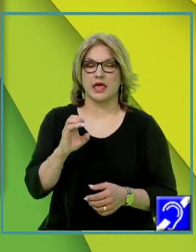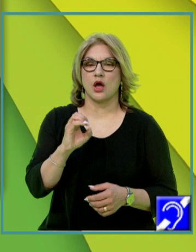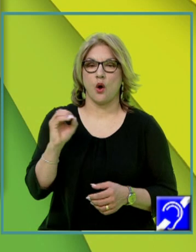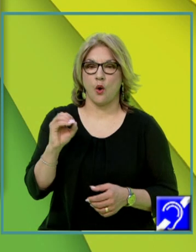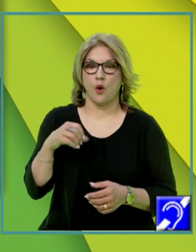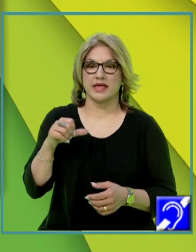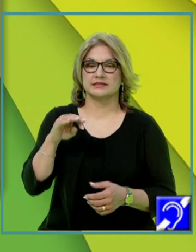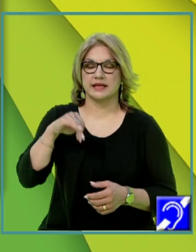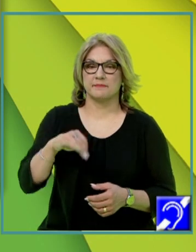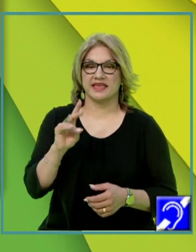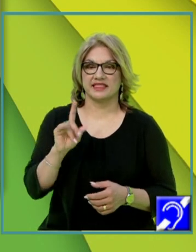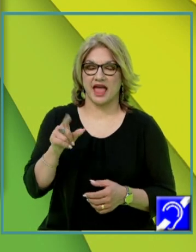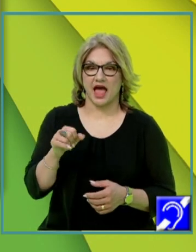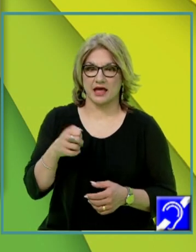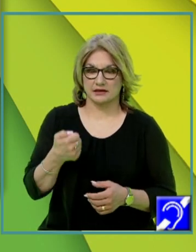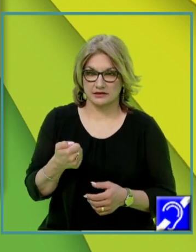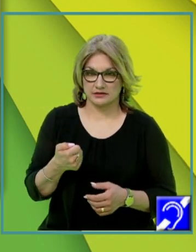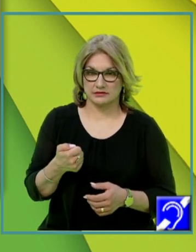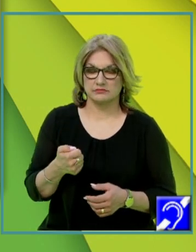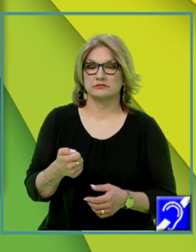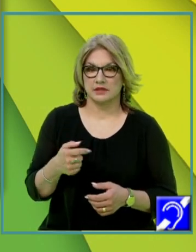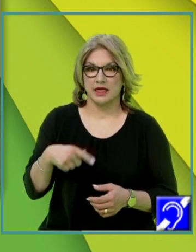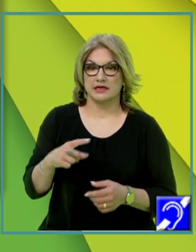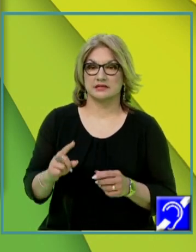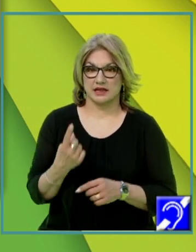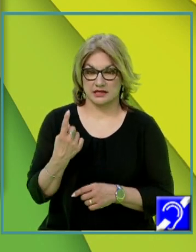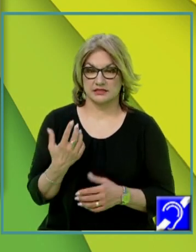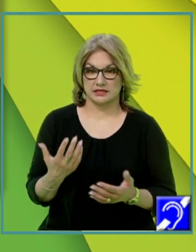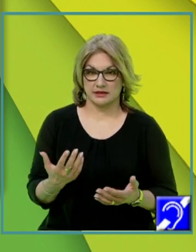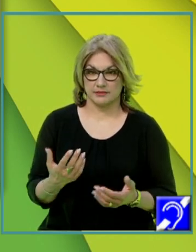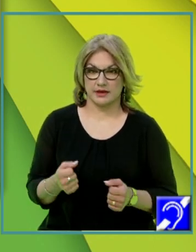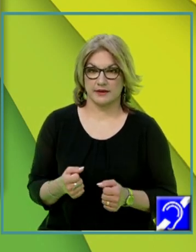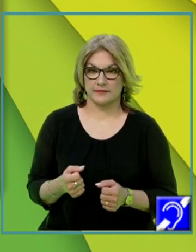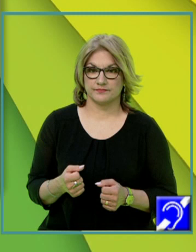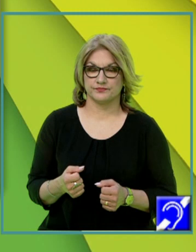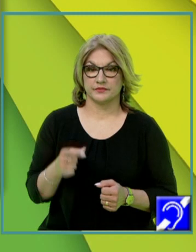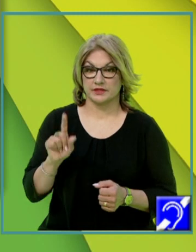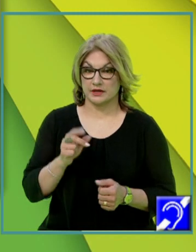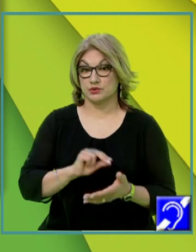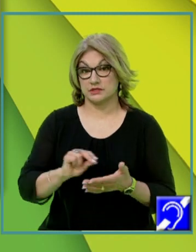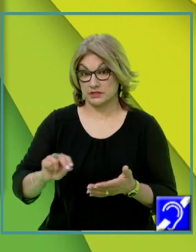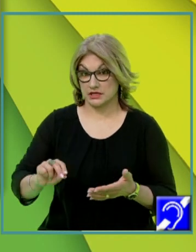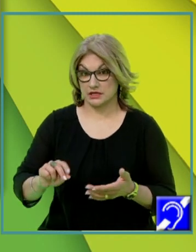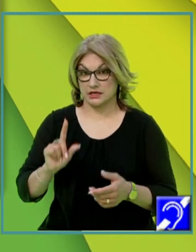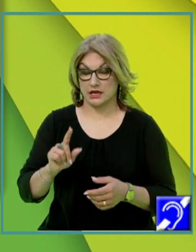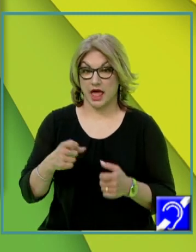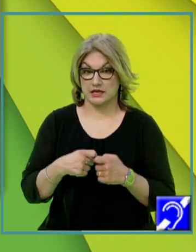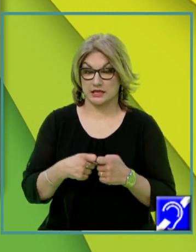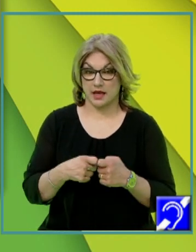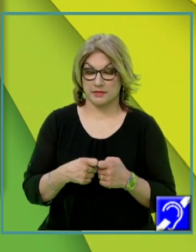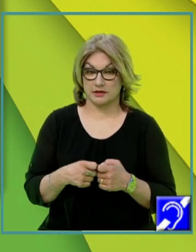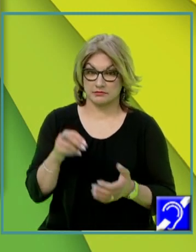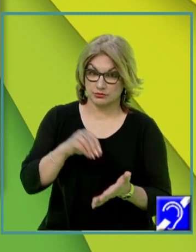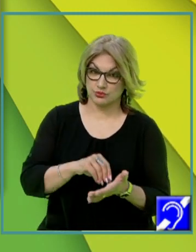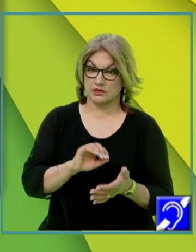mediană relativă bazei într-un triunghi isoscel este chiar înălțime, deci asta trebuie redactat la examen. Deci o să scriem